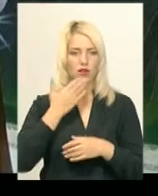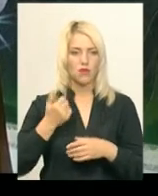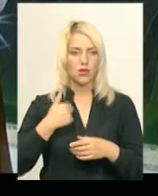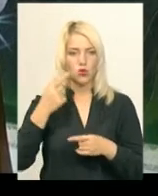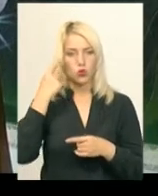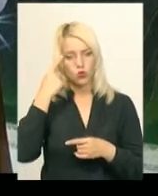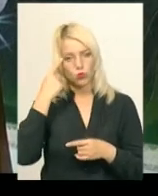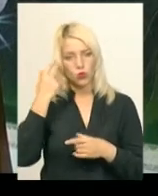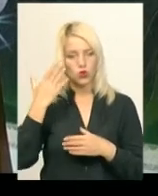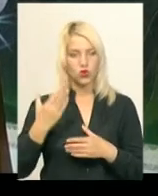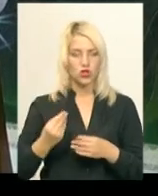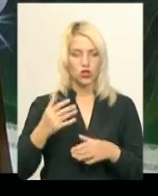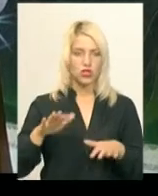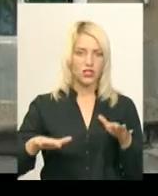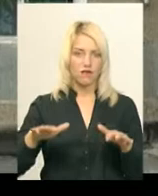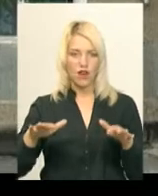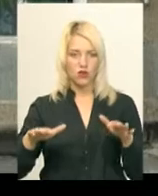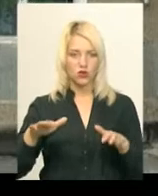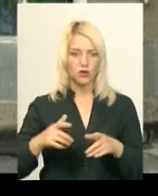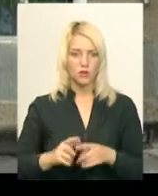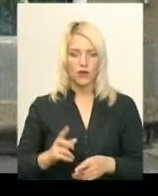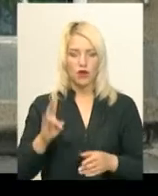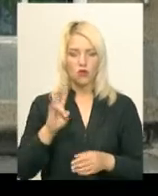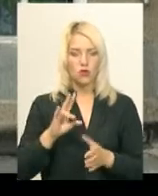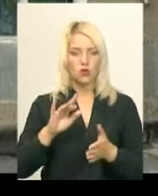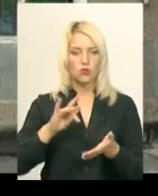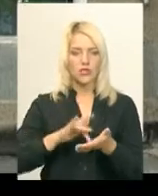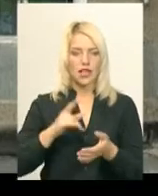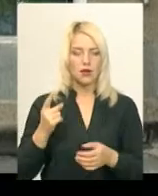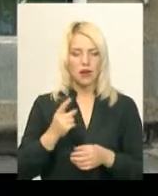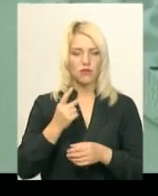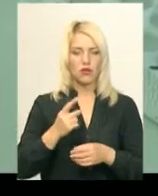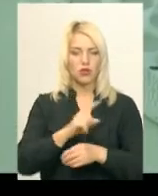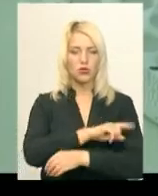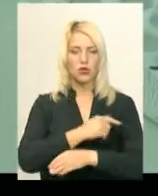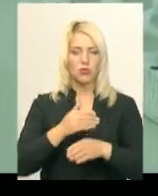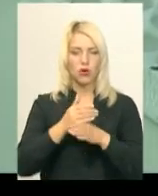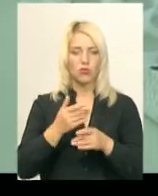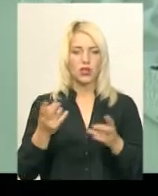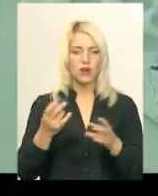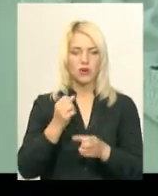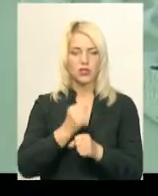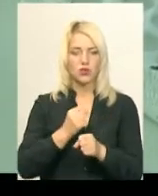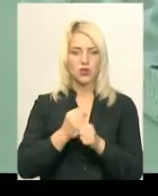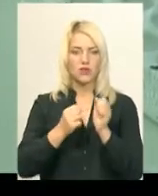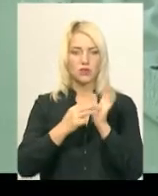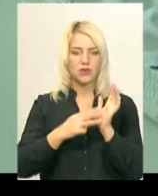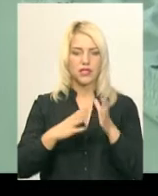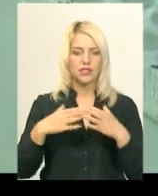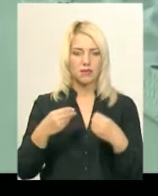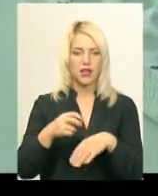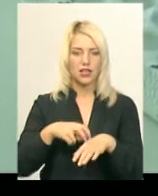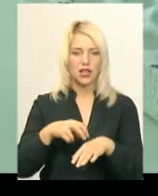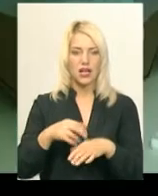думаю ще, зважую. В Новоушицькому центрі первинної медико-санітарної допомоги працюють 18 сімейних лікарів. Жоден з них